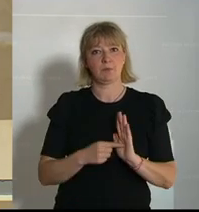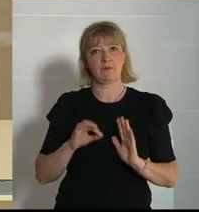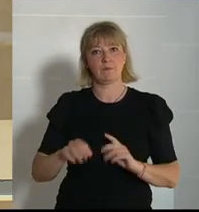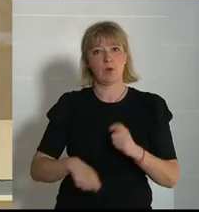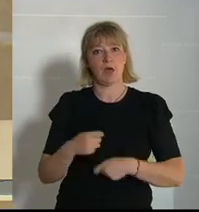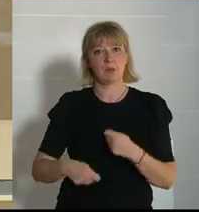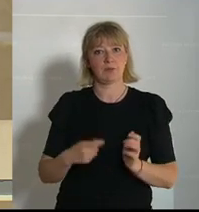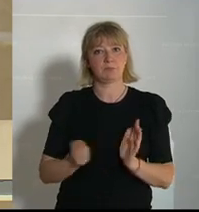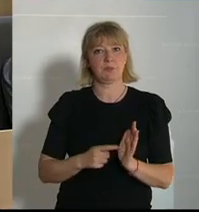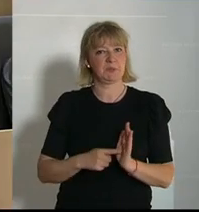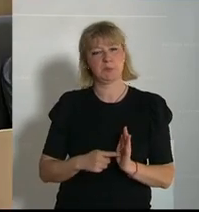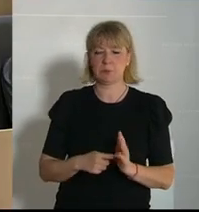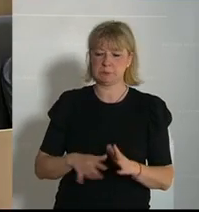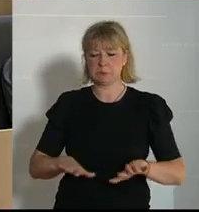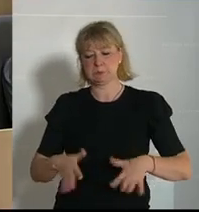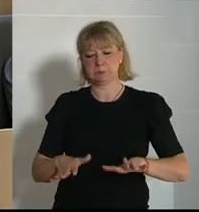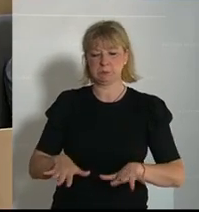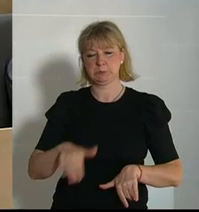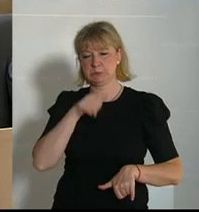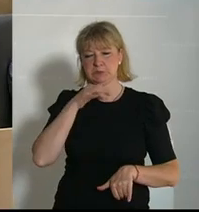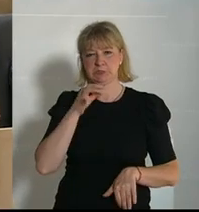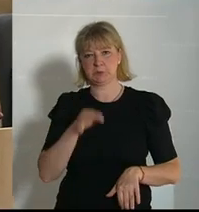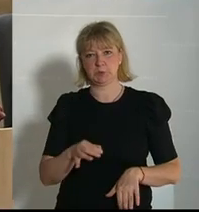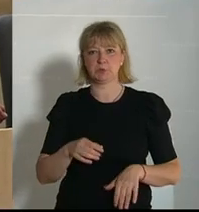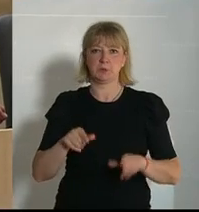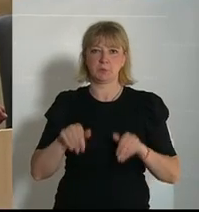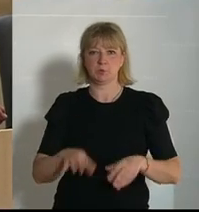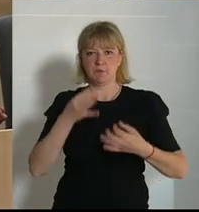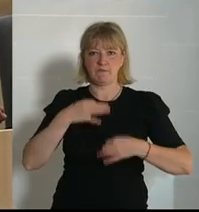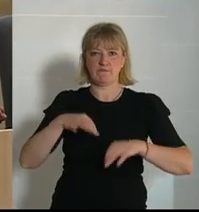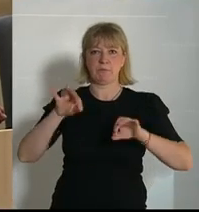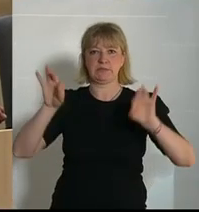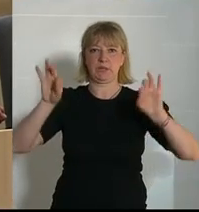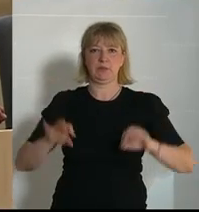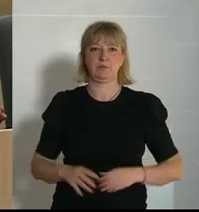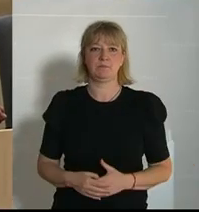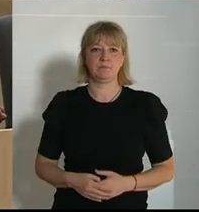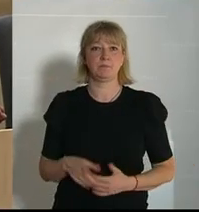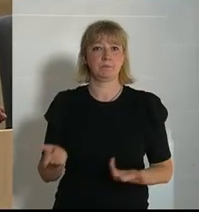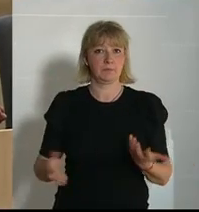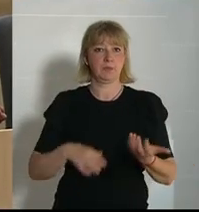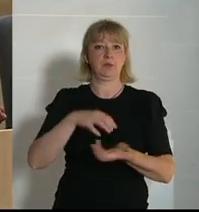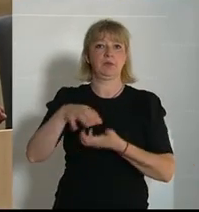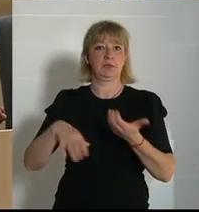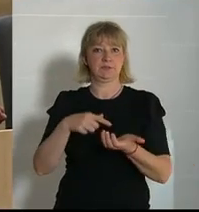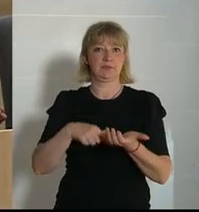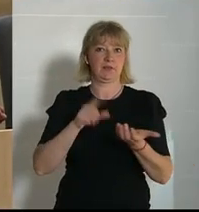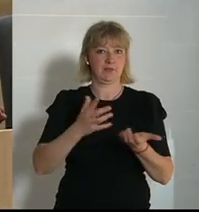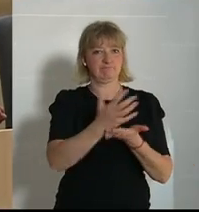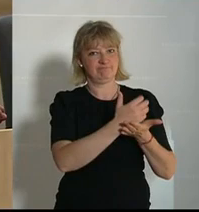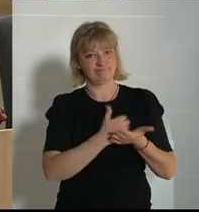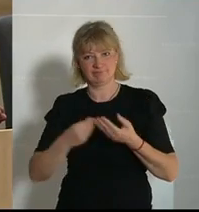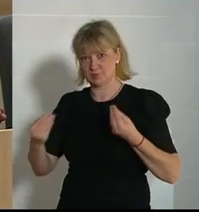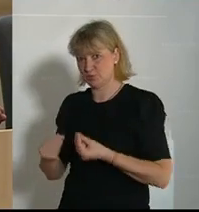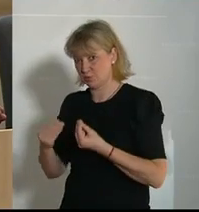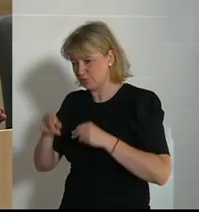Arbeitsbedingungen nicht gut genug sind und hier verbesserungswürdig wären. Die Krise kann hier natürlich als Anlass genommen werden, um